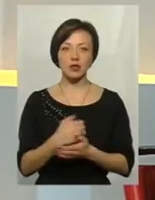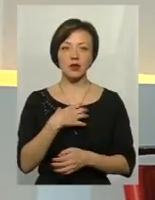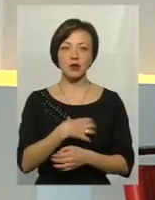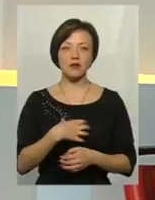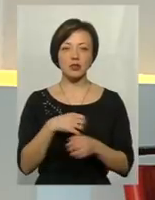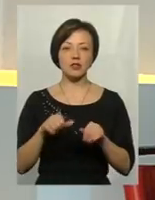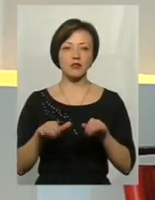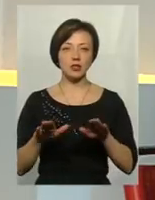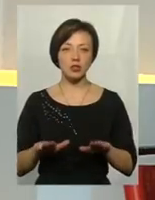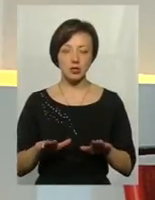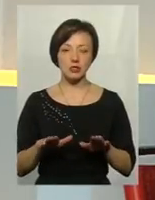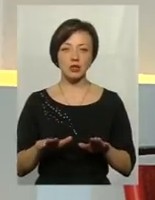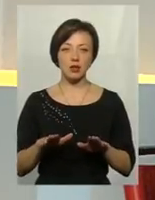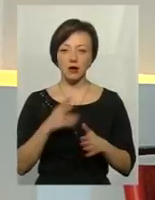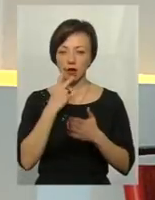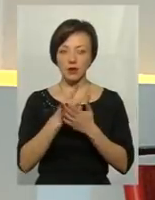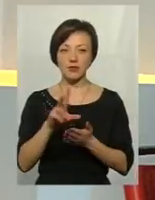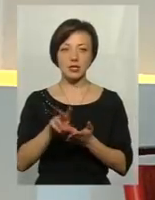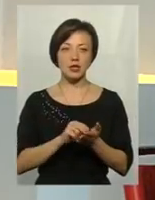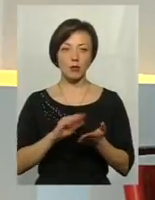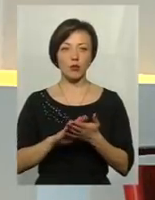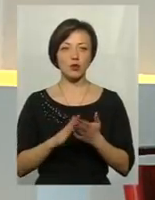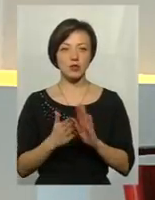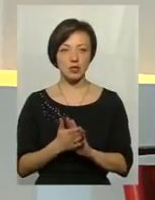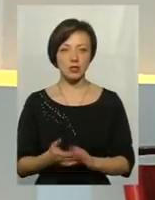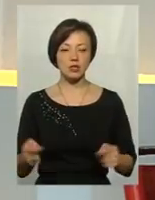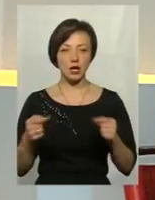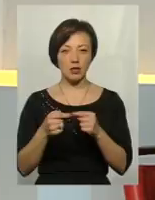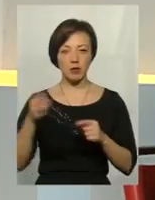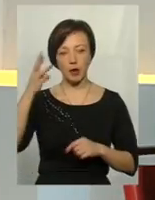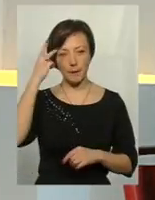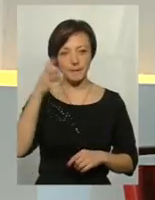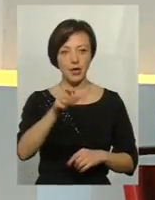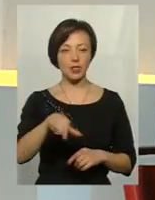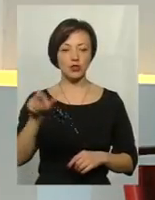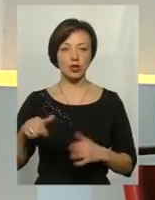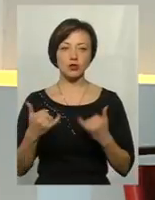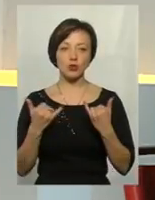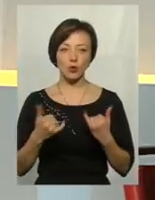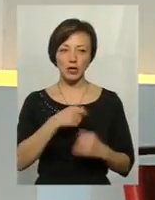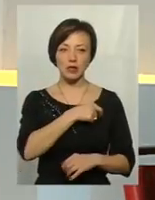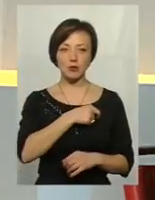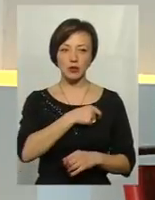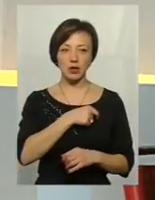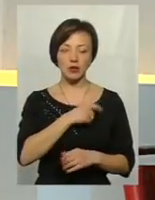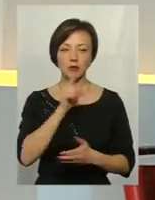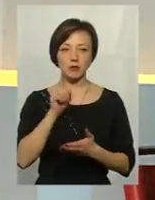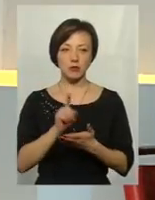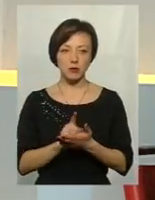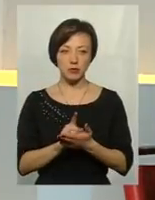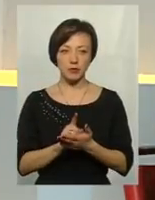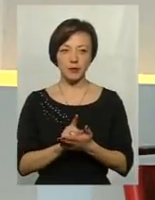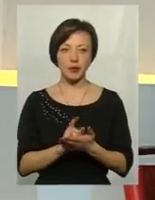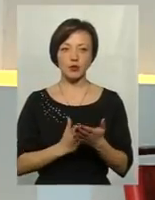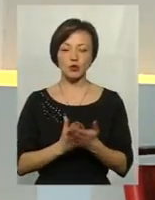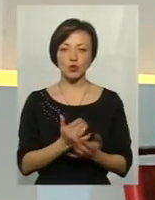рішення, які стали візірцем позиції саме хмельничан. Тому що сьогодні депутати покликані